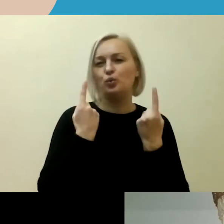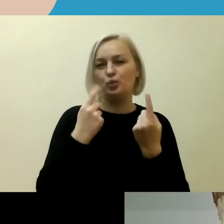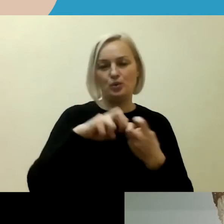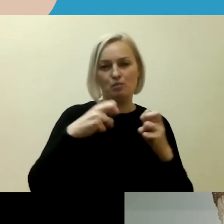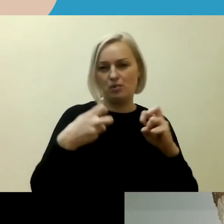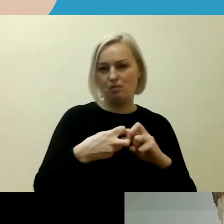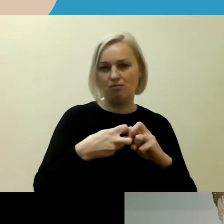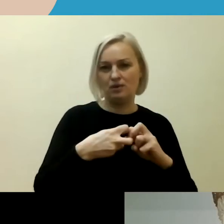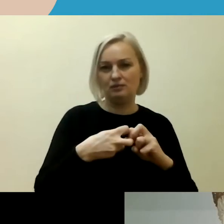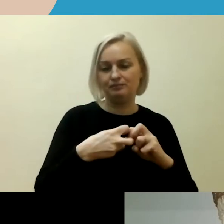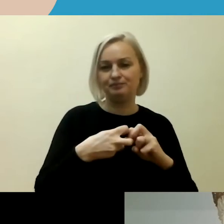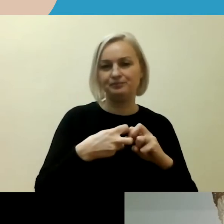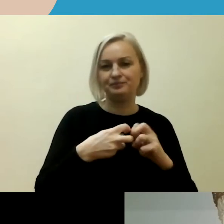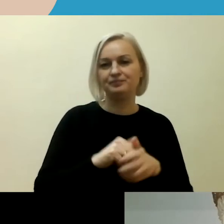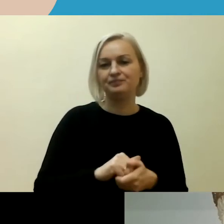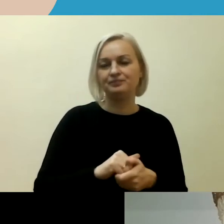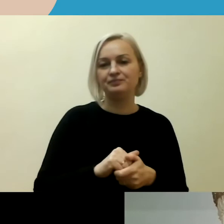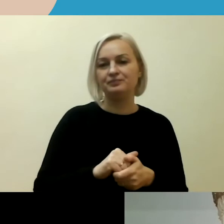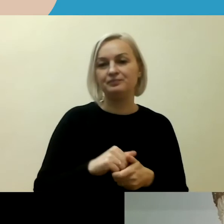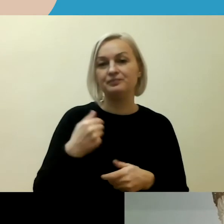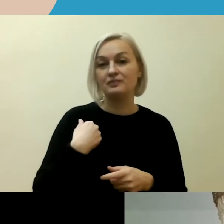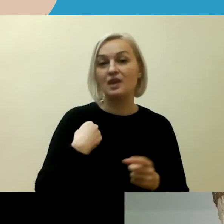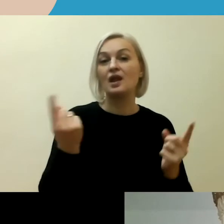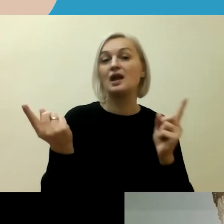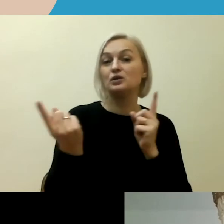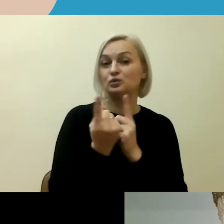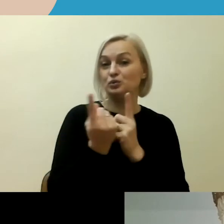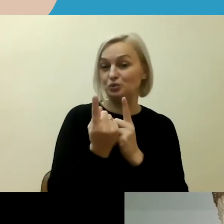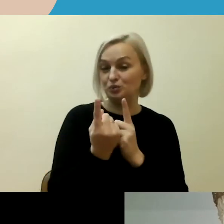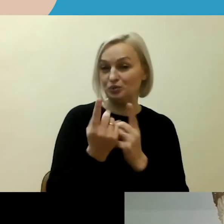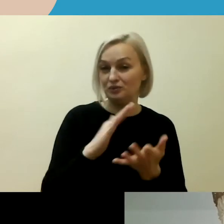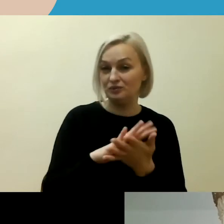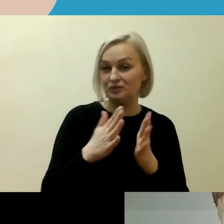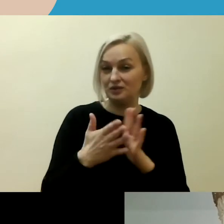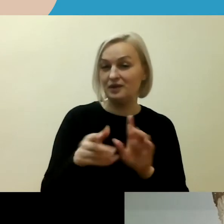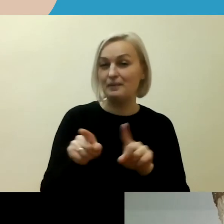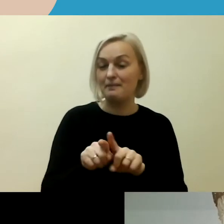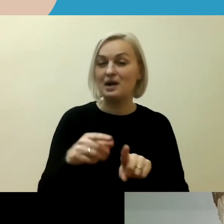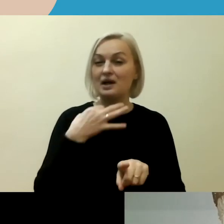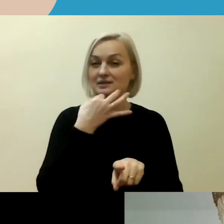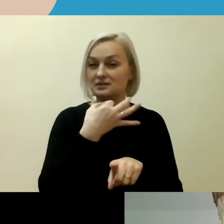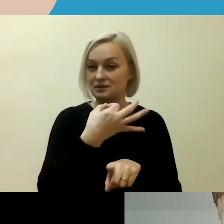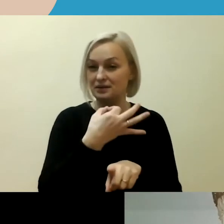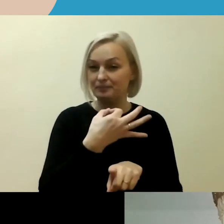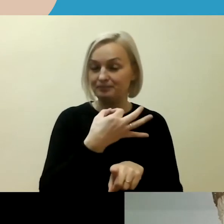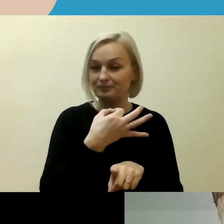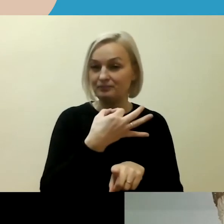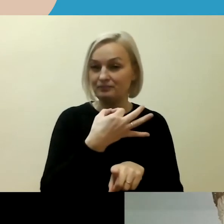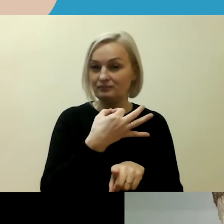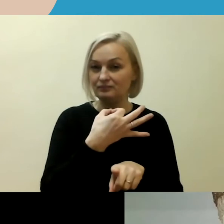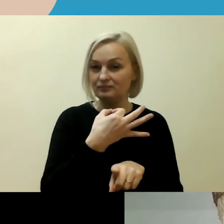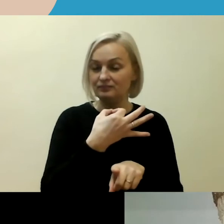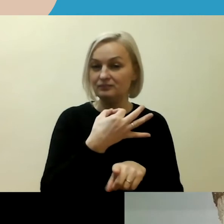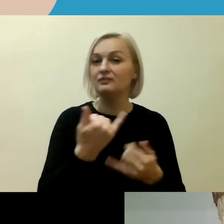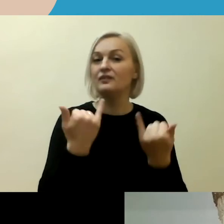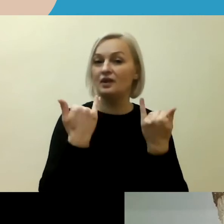ir dėl to, kad mes, kai mes tų susitikimus rengėm, mes versi akcentavom, kad dabar jūs